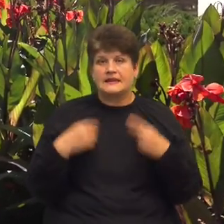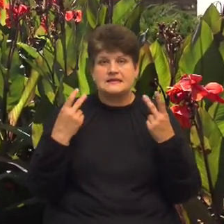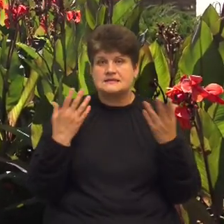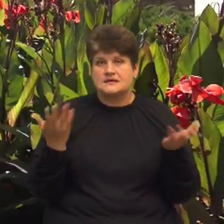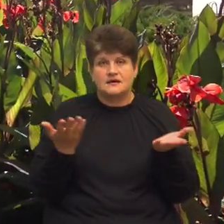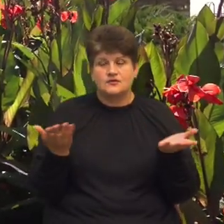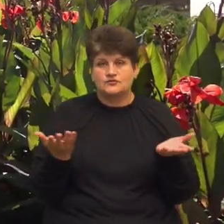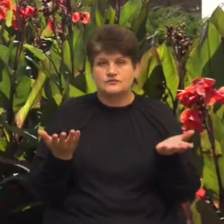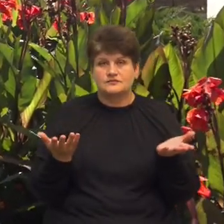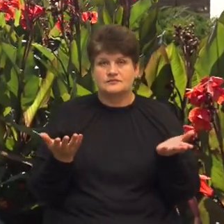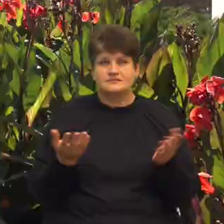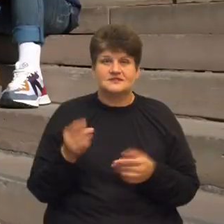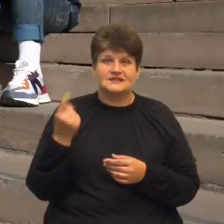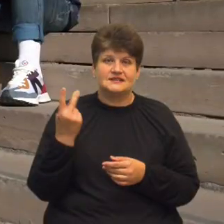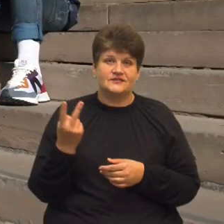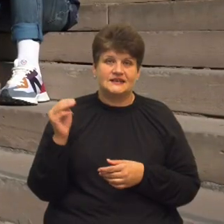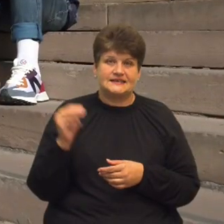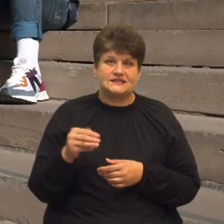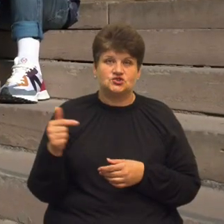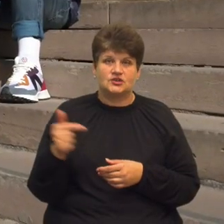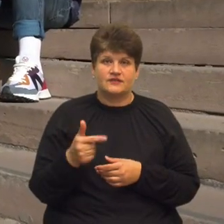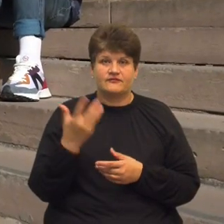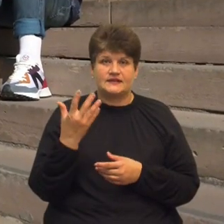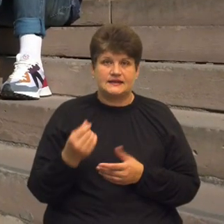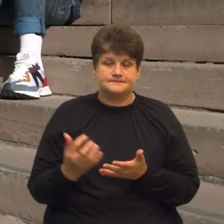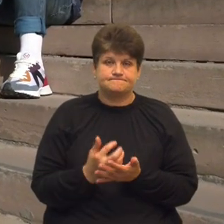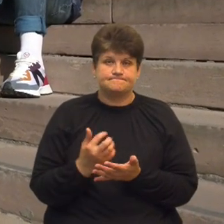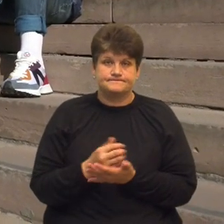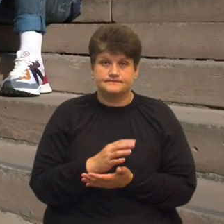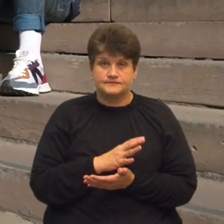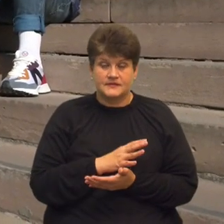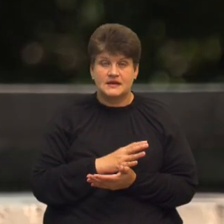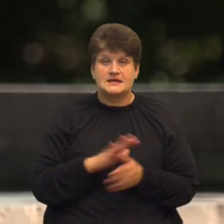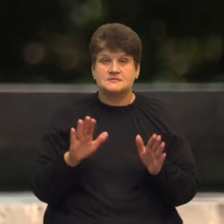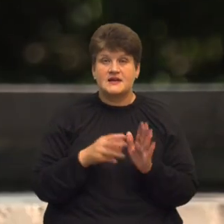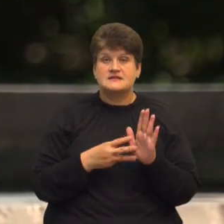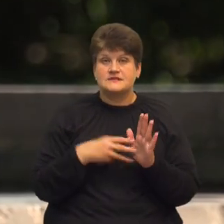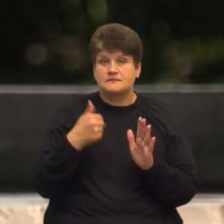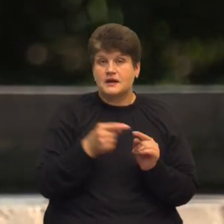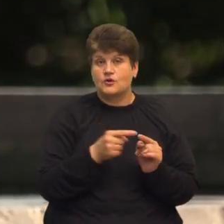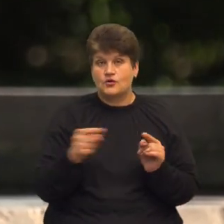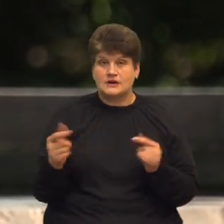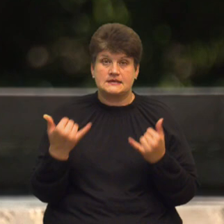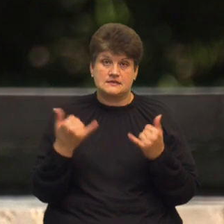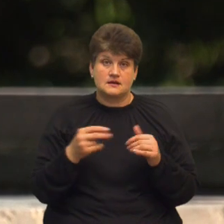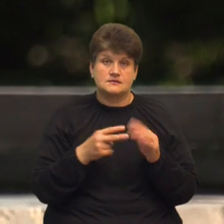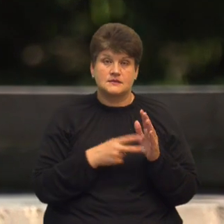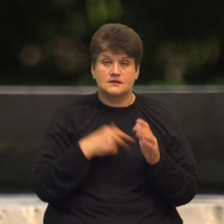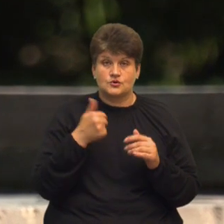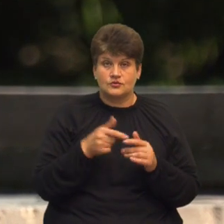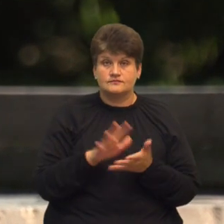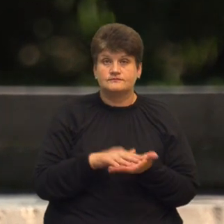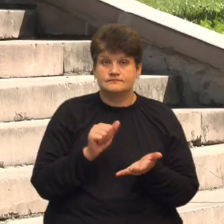десь дві штуки гривень. Вова розповів, що співає з восьми років. Зараз йому 17. Псевдонім